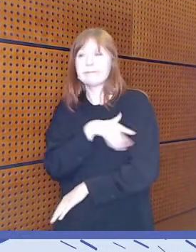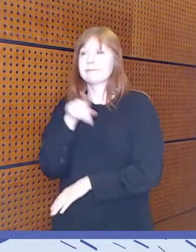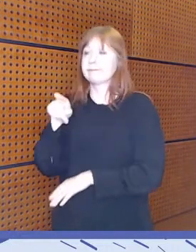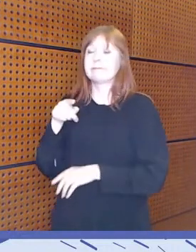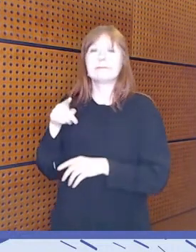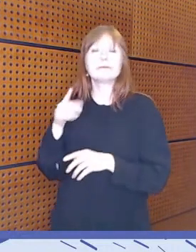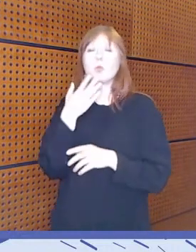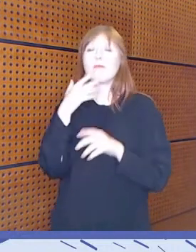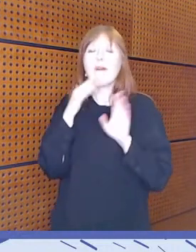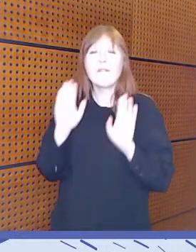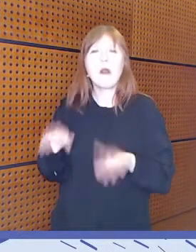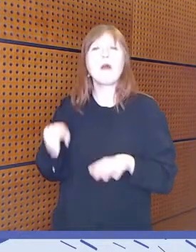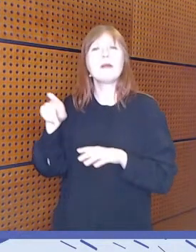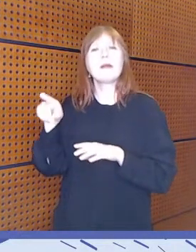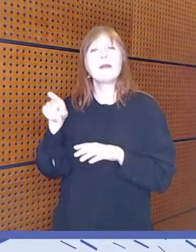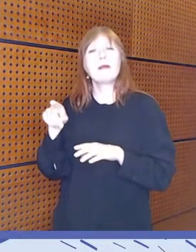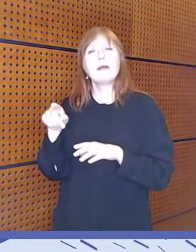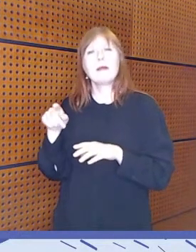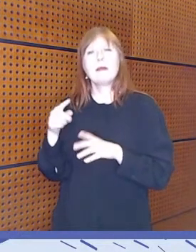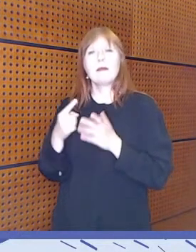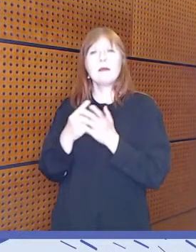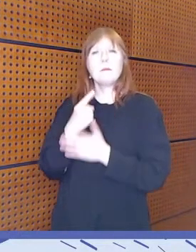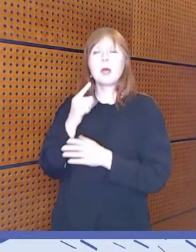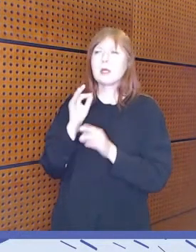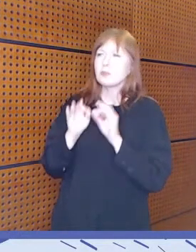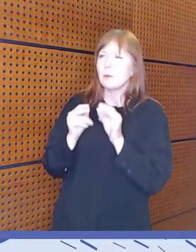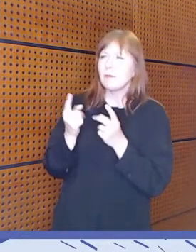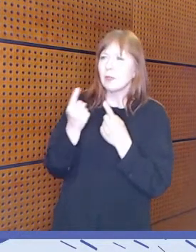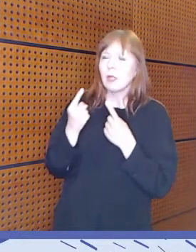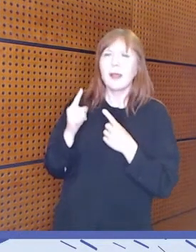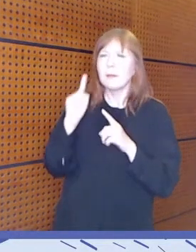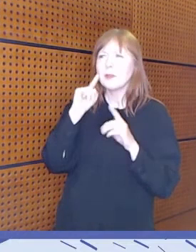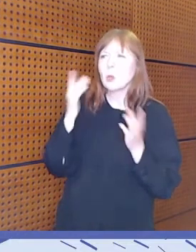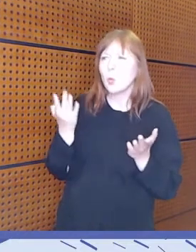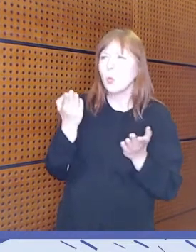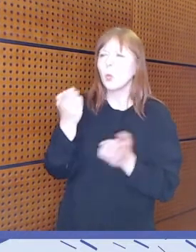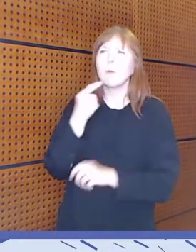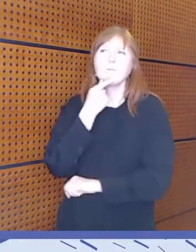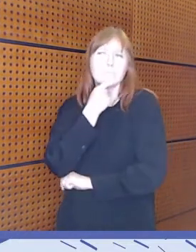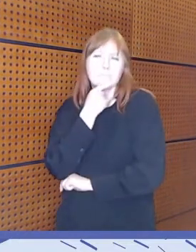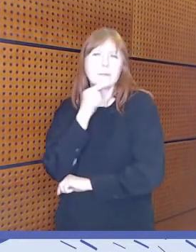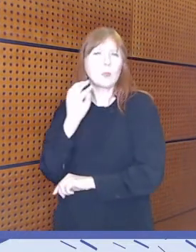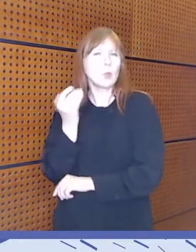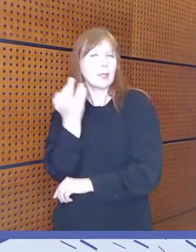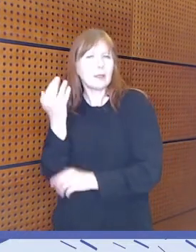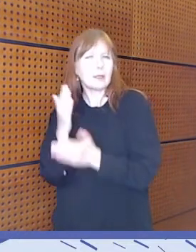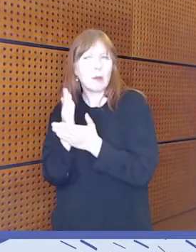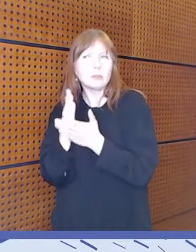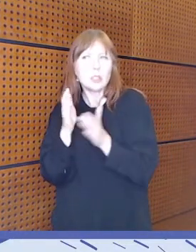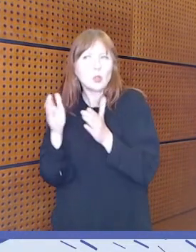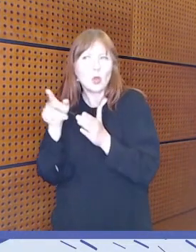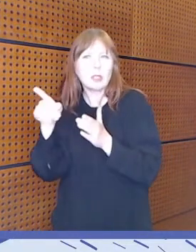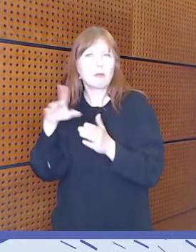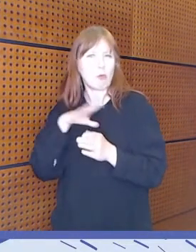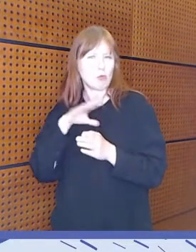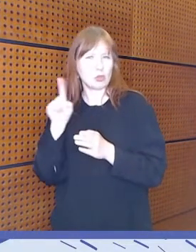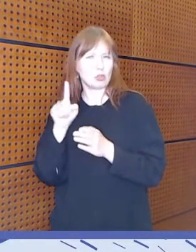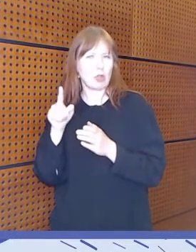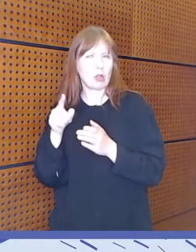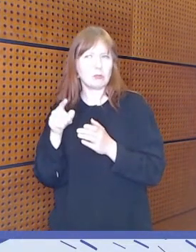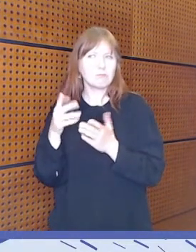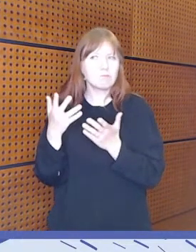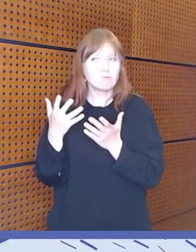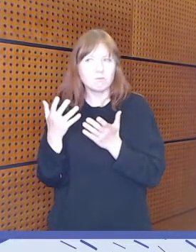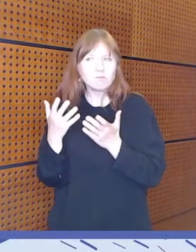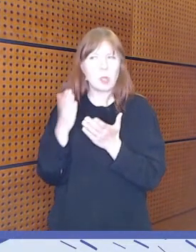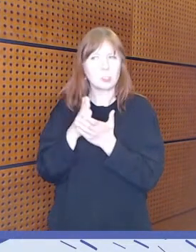voitaisiin tilanteen tulleen kysyä vaikka joskus, että hei mitä kuuluu, miten muuten nämä digiasiat voi, että olisiko sulla siellä vaikka jotain tällaista haastetta